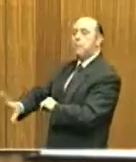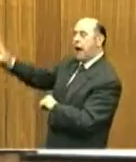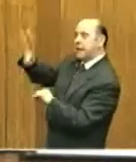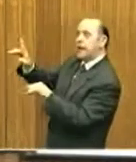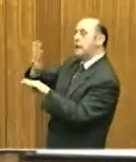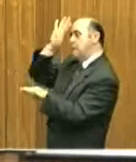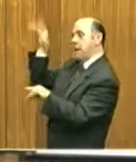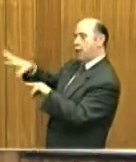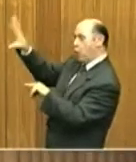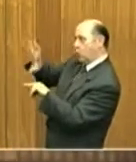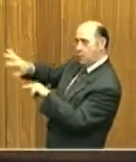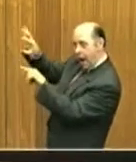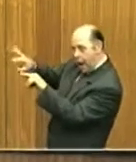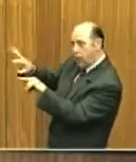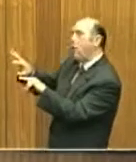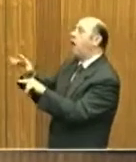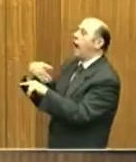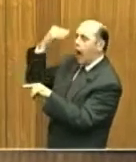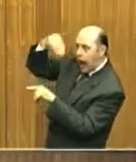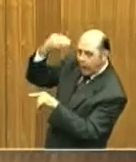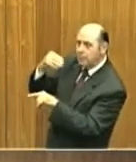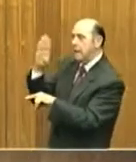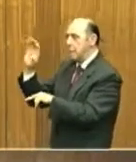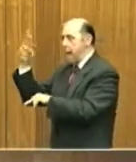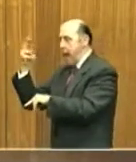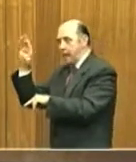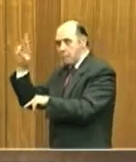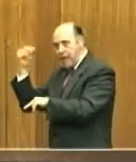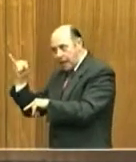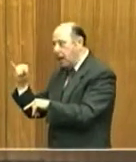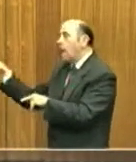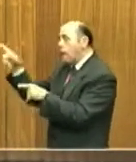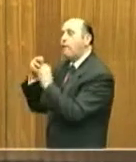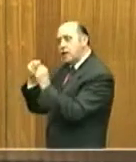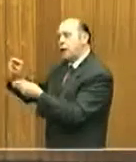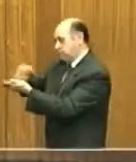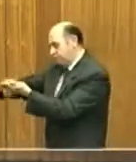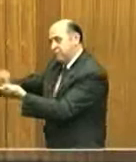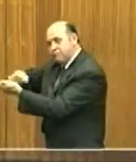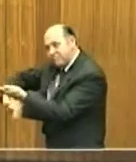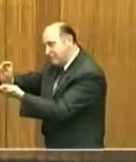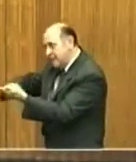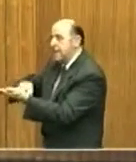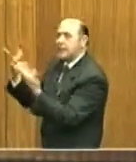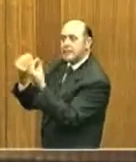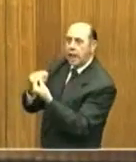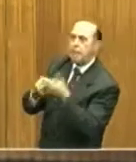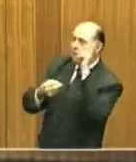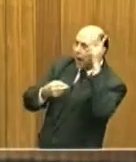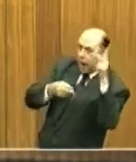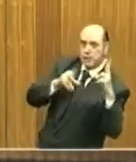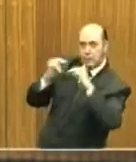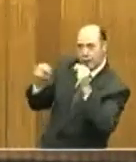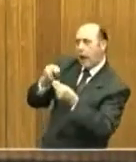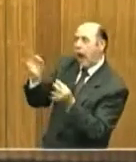funzionari turchi, arabi e berberi discutevano e redigevano trattati e accordi con i funzionari francesi in lingua italiana.